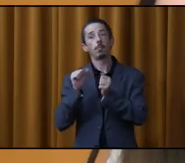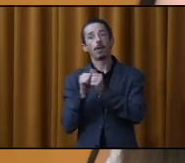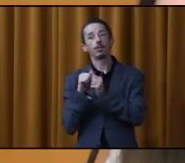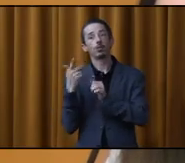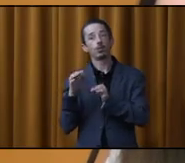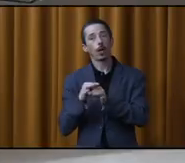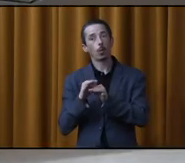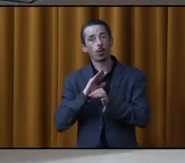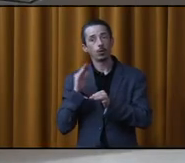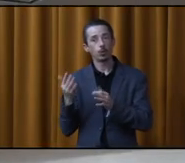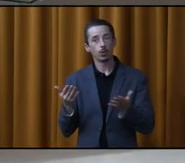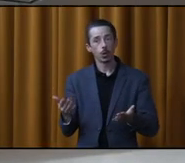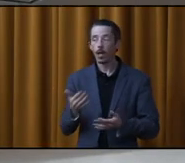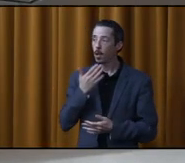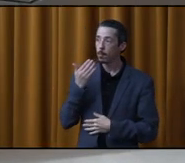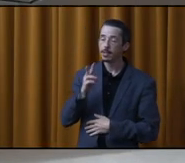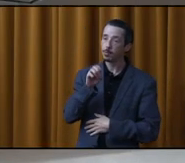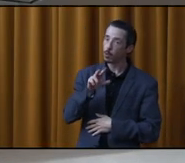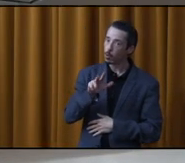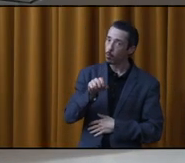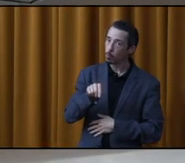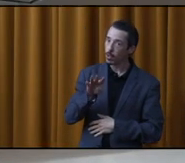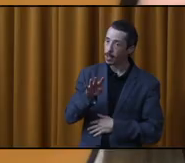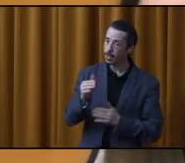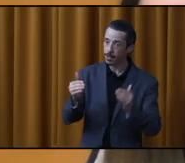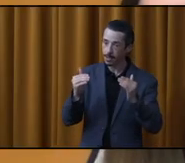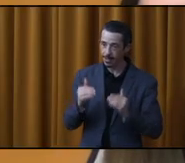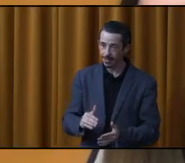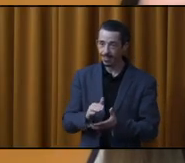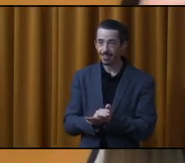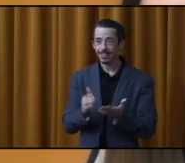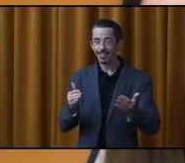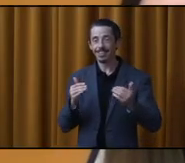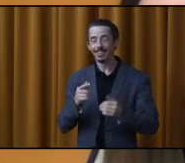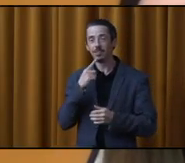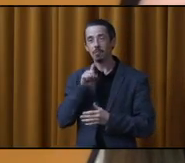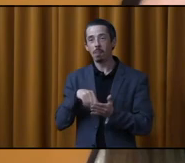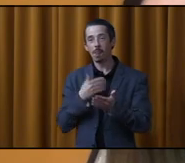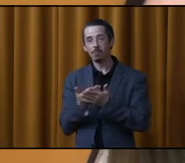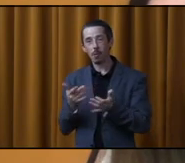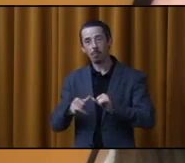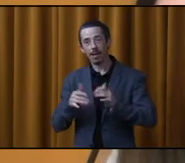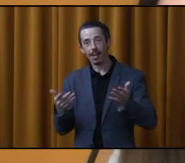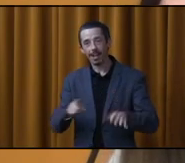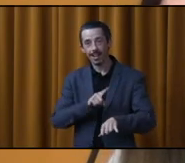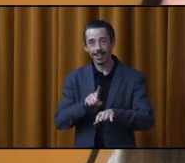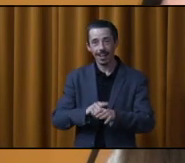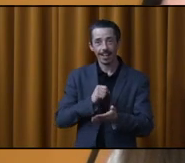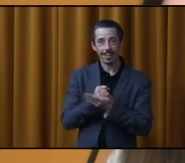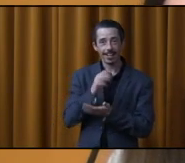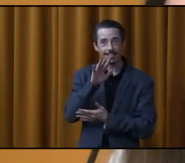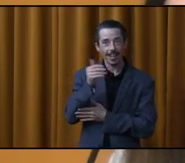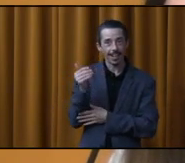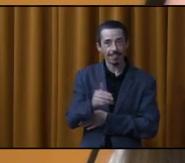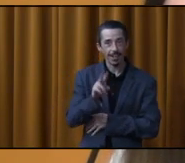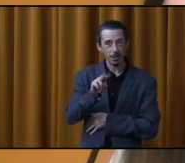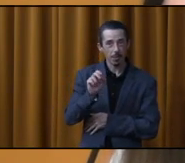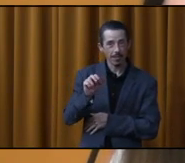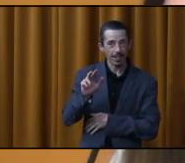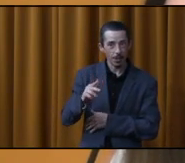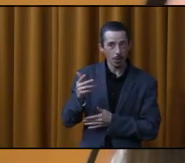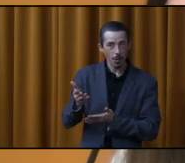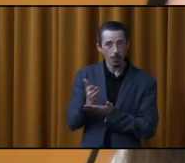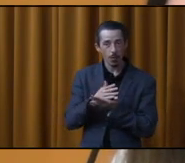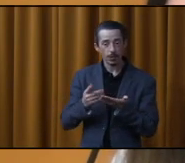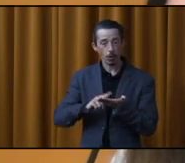Jean Coutu. Merci. 6.3.4. Il s'agit ici d'approuver les plans datés du 5 avril 2023 version